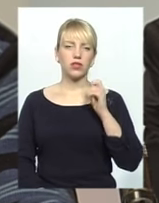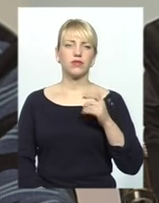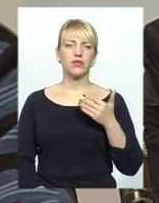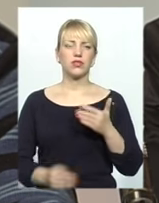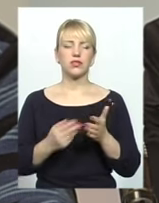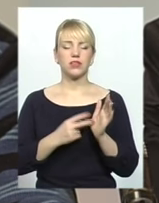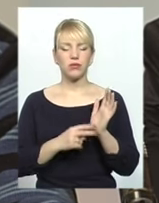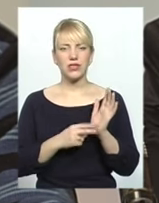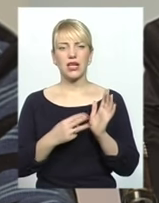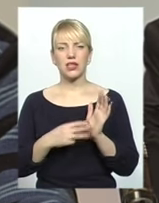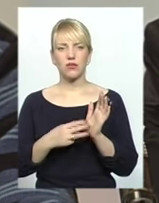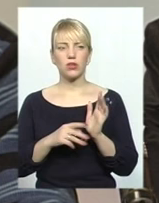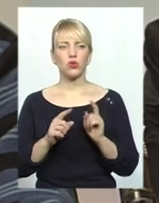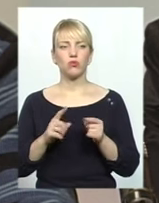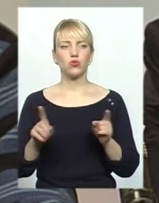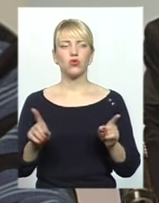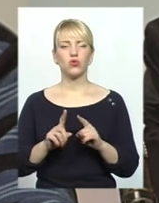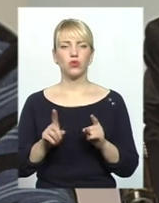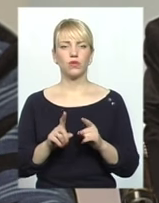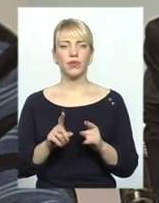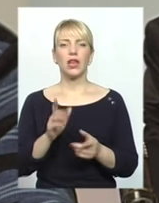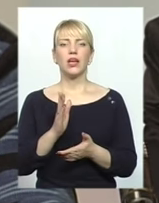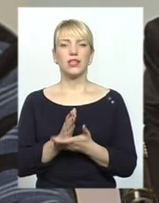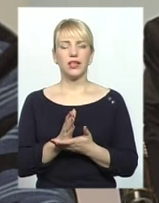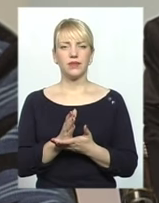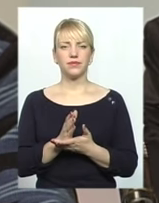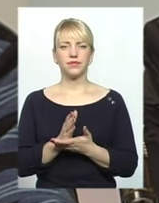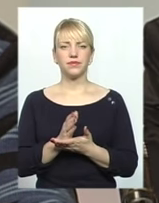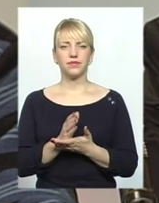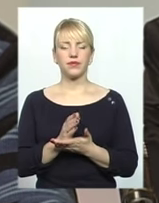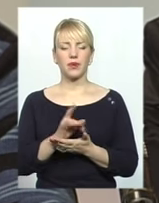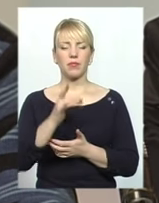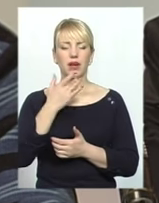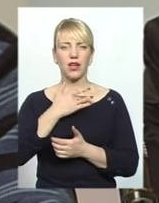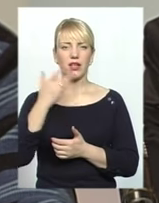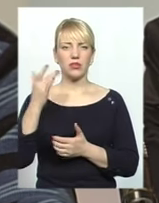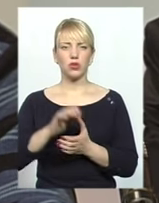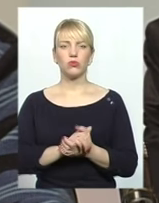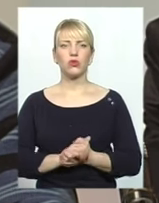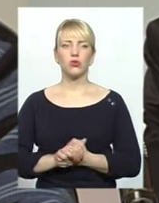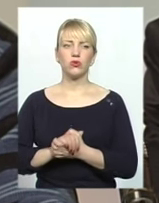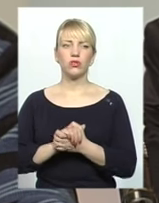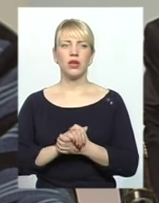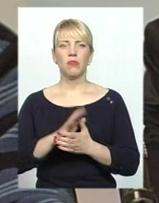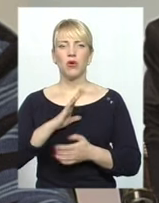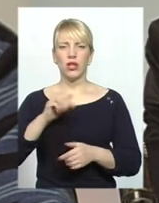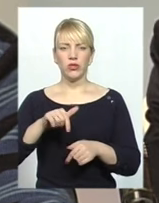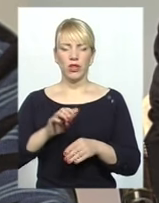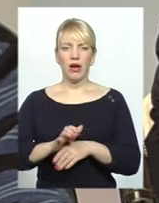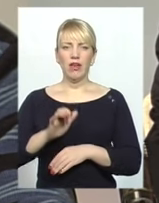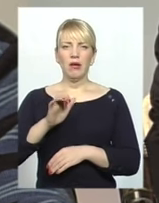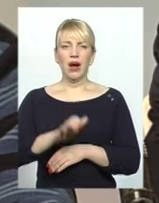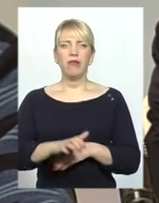і ще далі. Тому що при Радянському Союзі були сюди відправлені